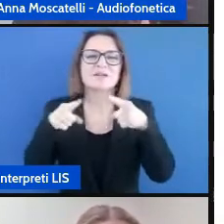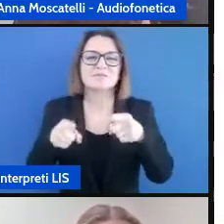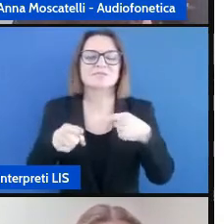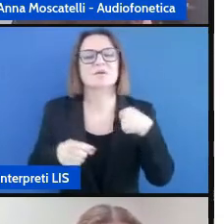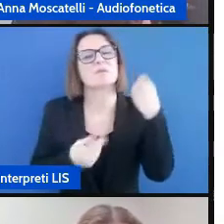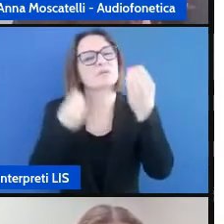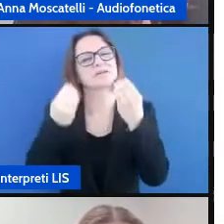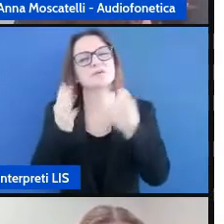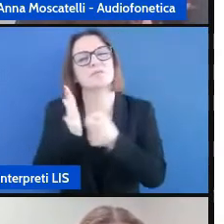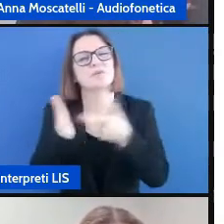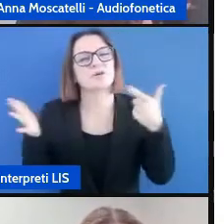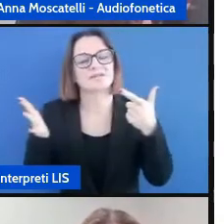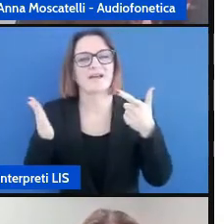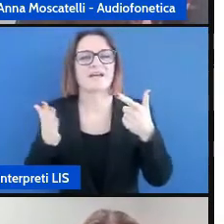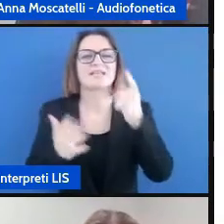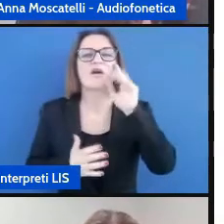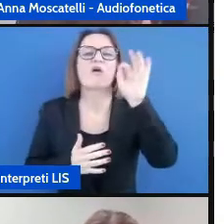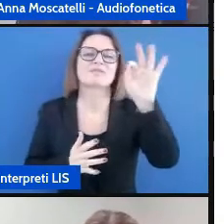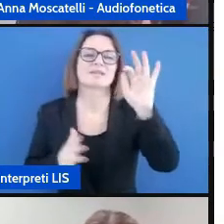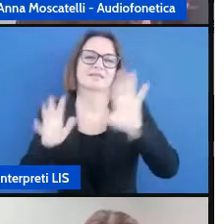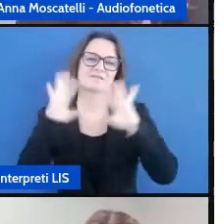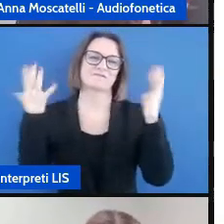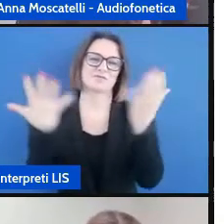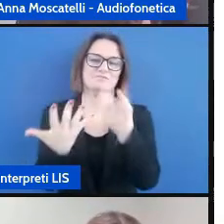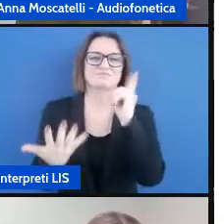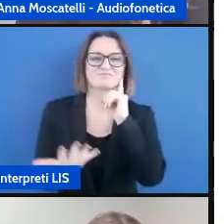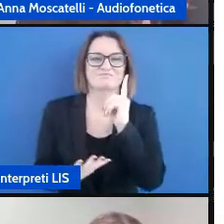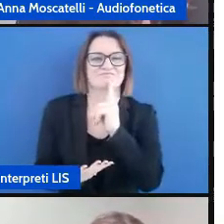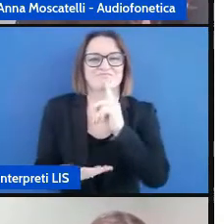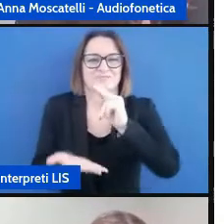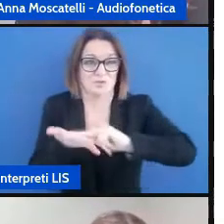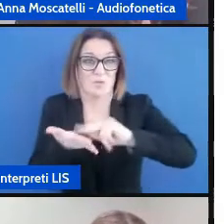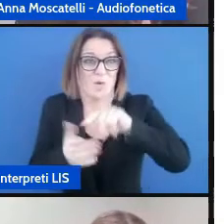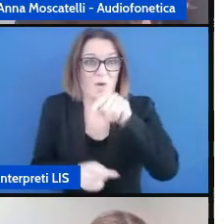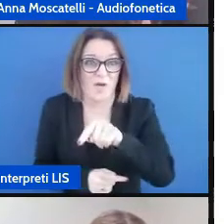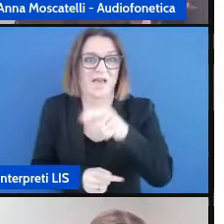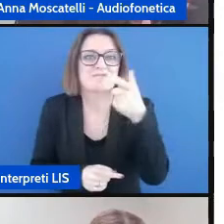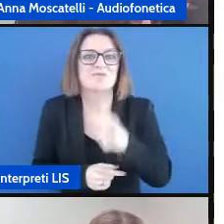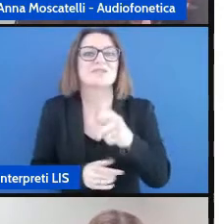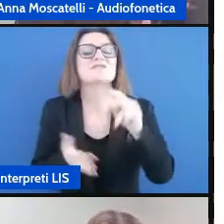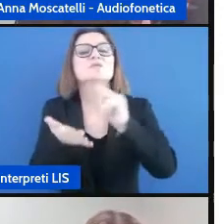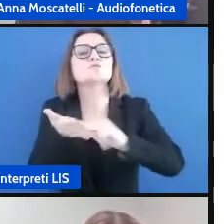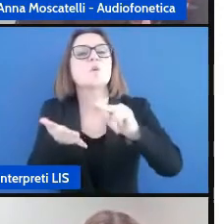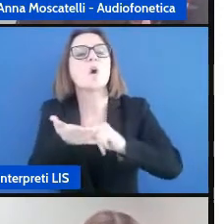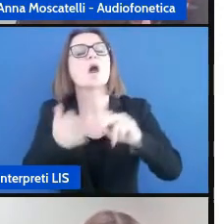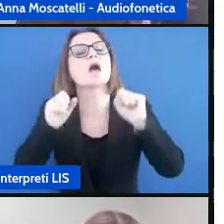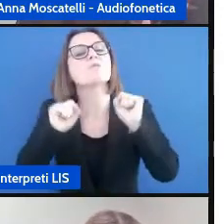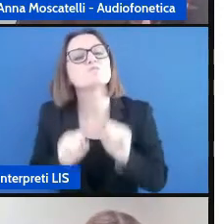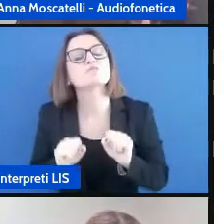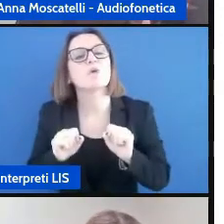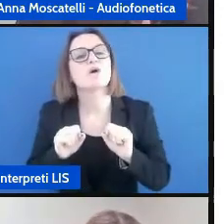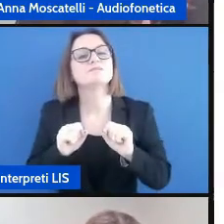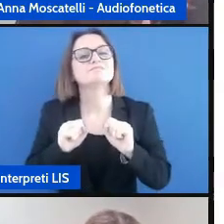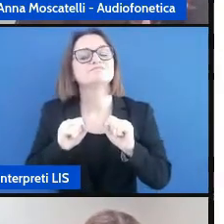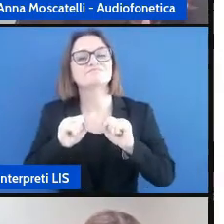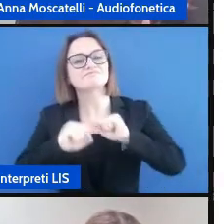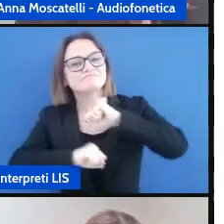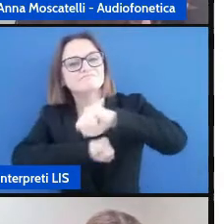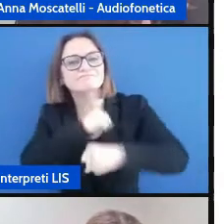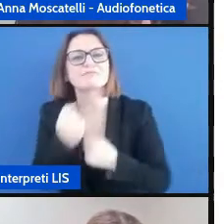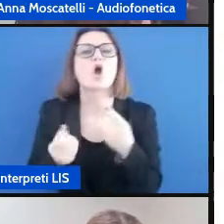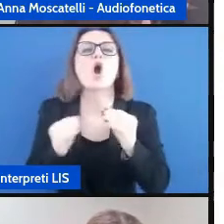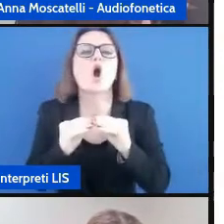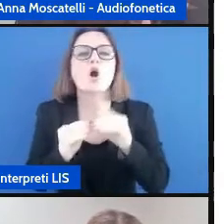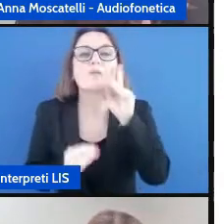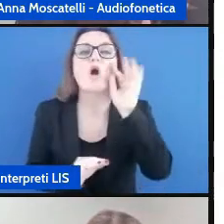il mondo della scuola e per poter quindi parlare come la scuola può agire per accogliere al meglio un bimbo